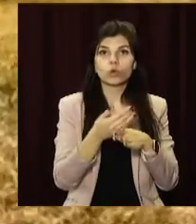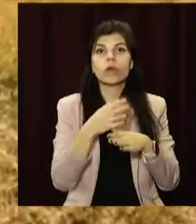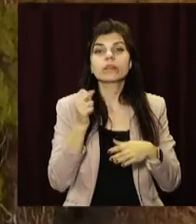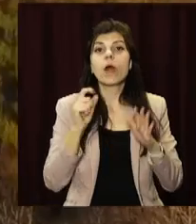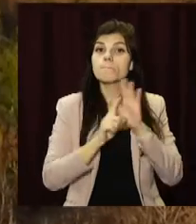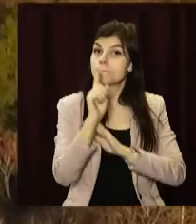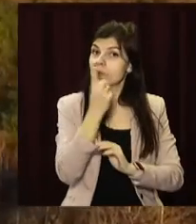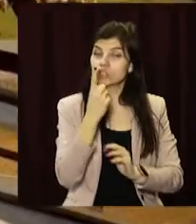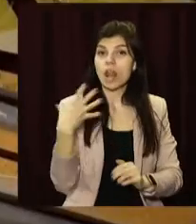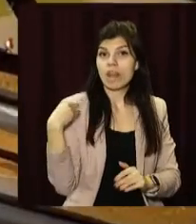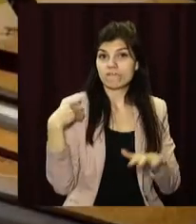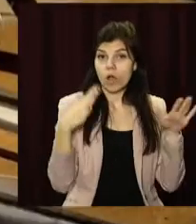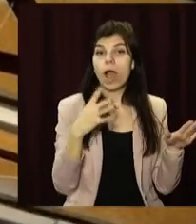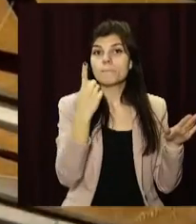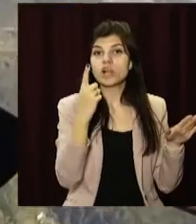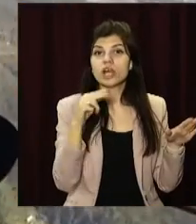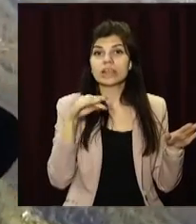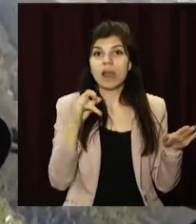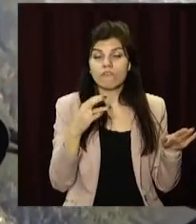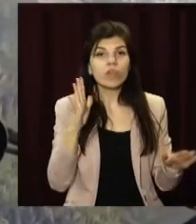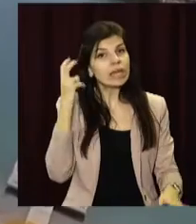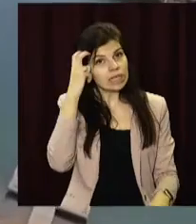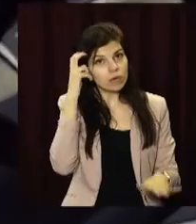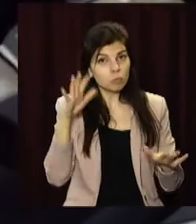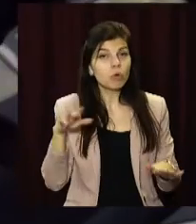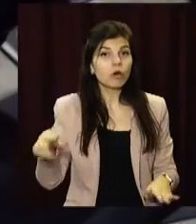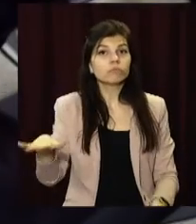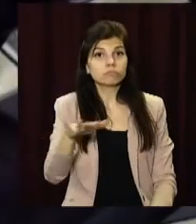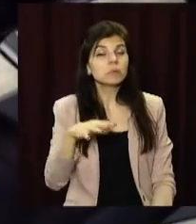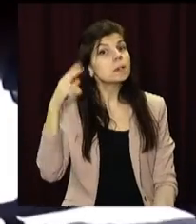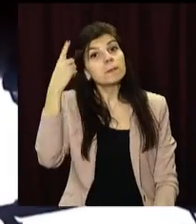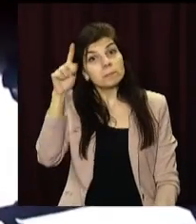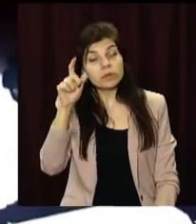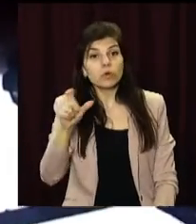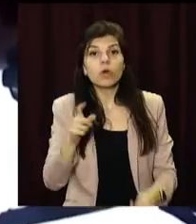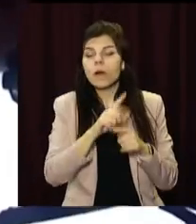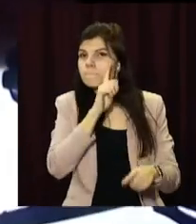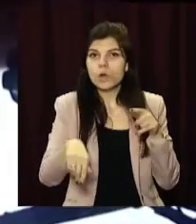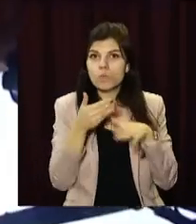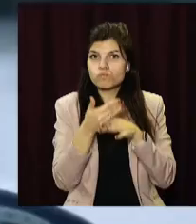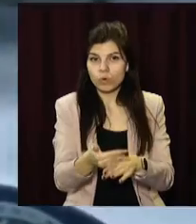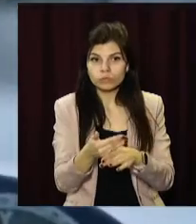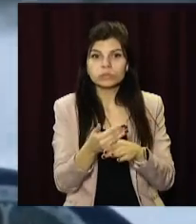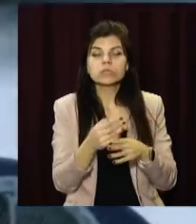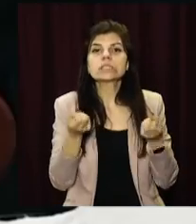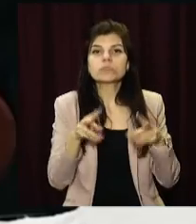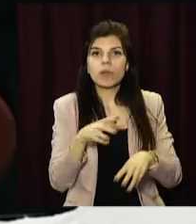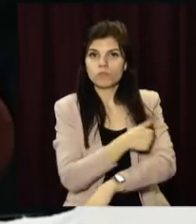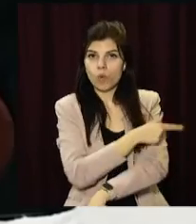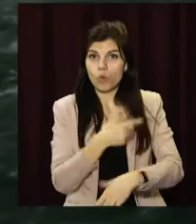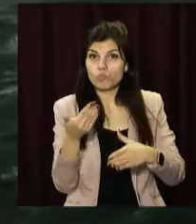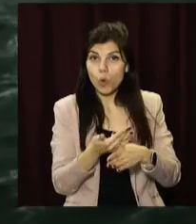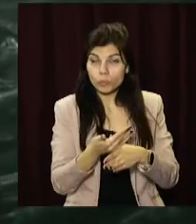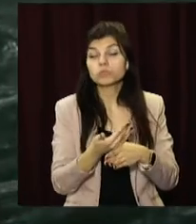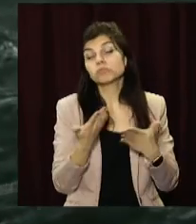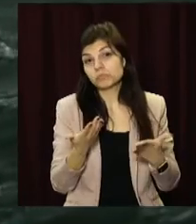Львівщині, а з 1 травня – на Київщині. Проєкт має гарантувати українцям швидкий доступ до спеціалізованої меддопомоги.